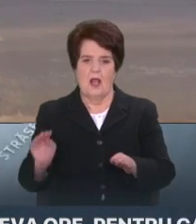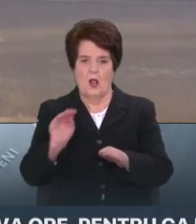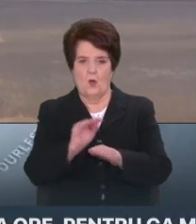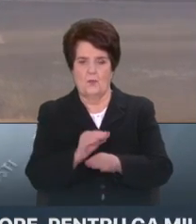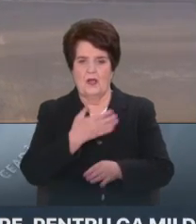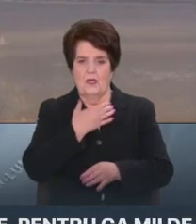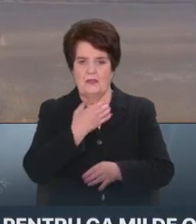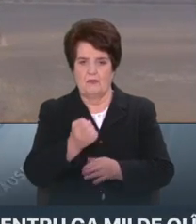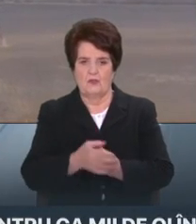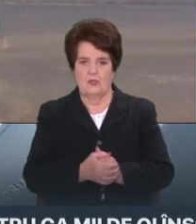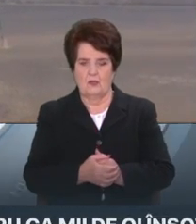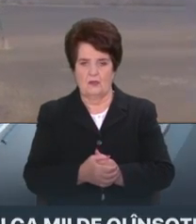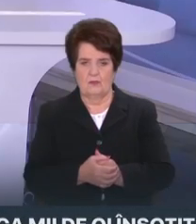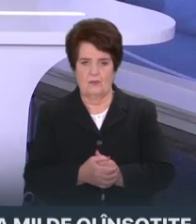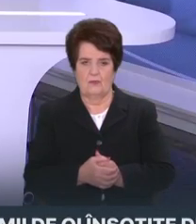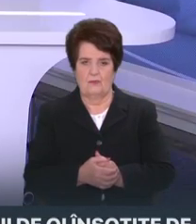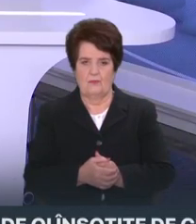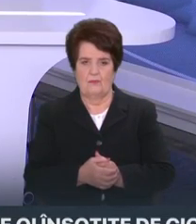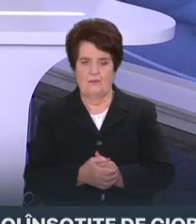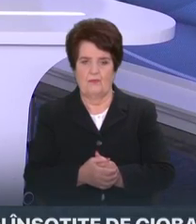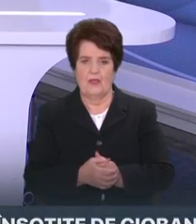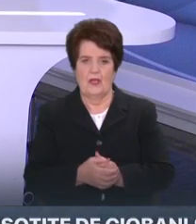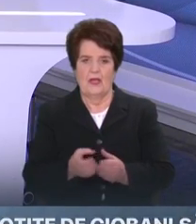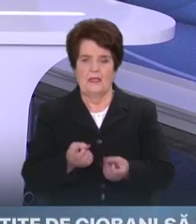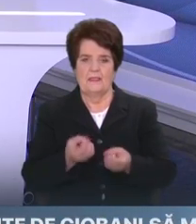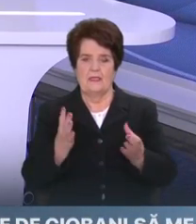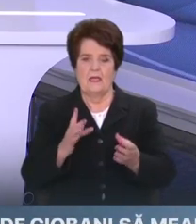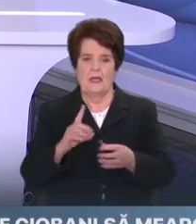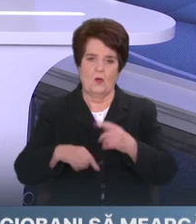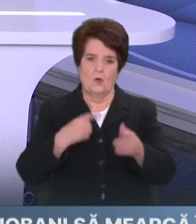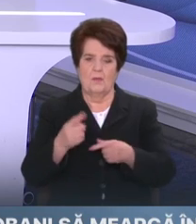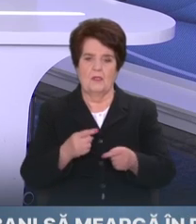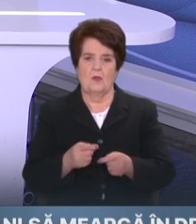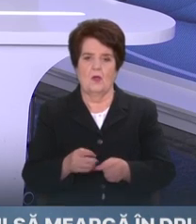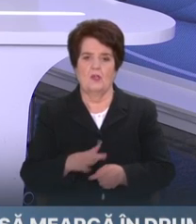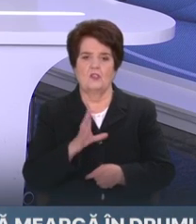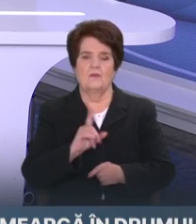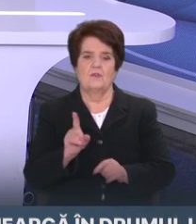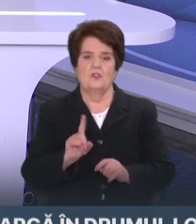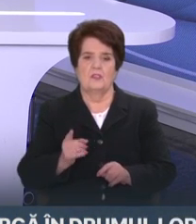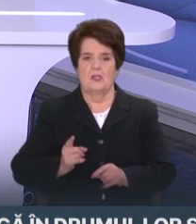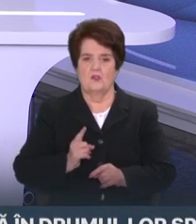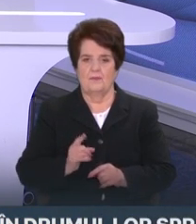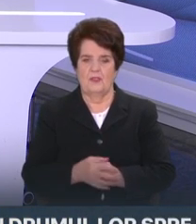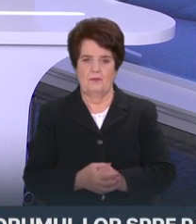deficitului fără a recurge la deconectare. Zilele următoare, ce se va întâmpla? La ce să ne așteptăm?